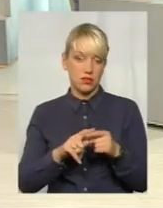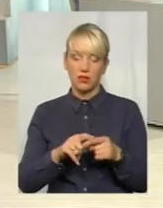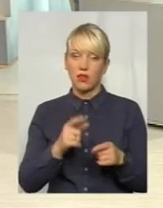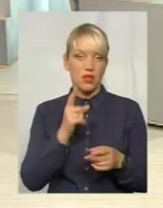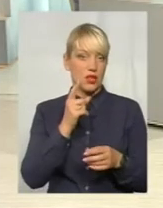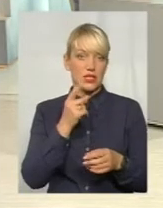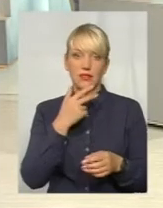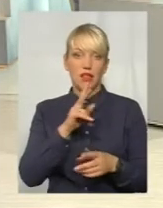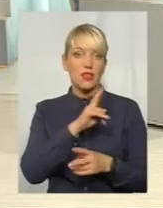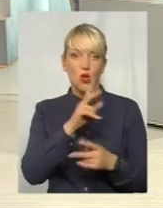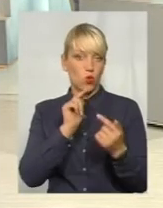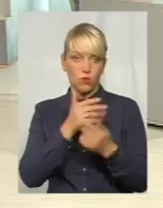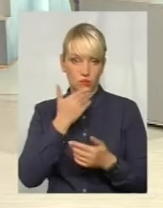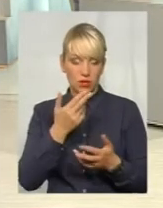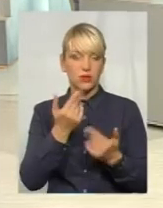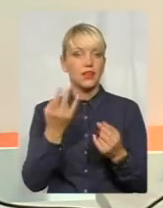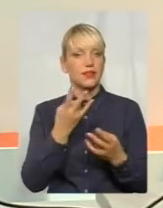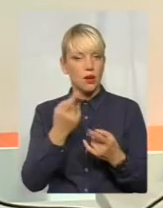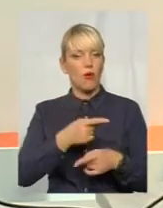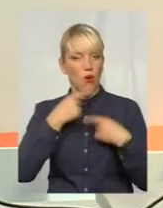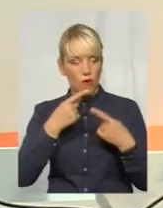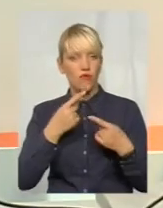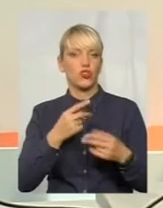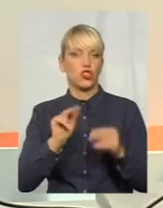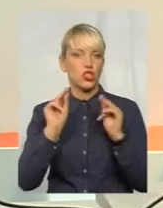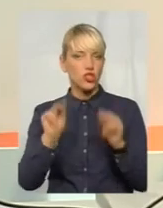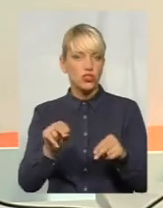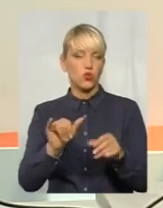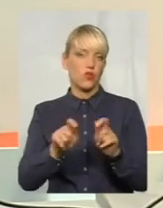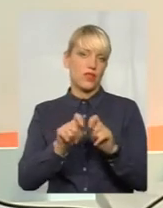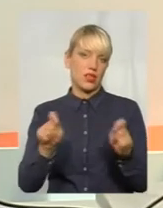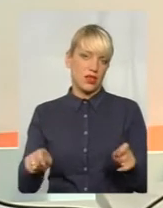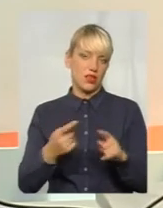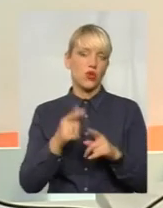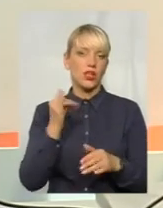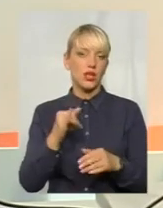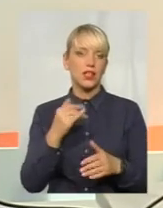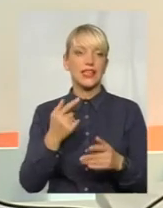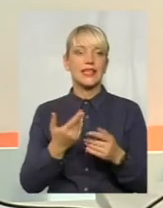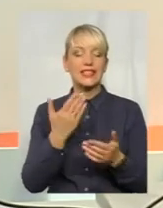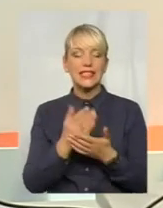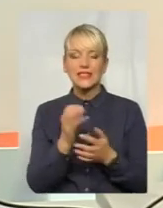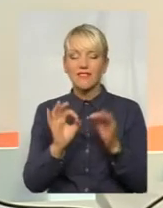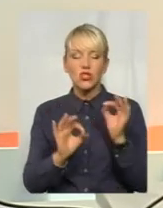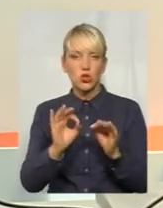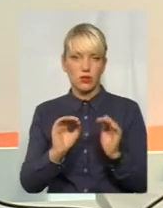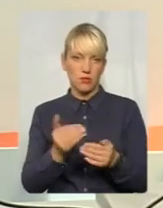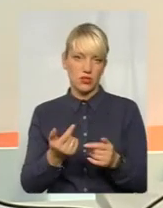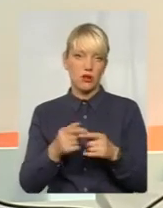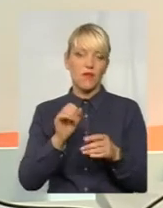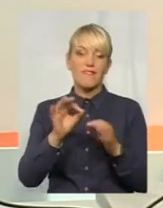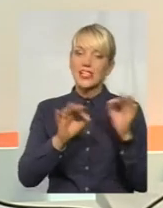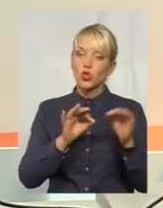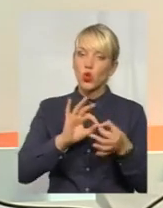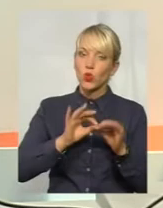мені здається, говорити дуже чітко і відкрито. Інша справа, що відсоток таких ускладнень, і ці ускладнення можуть бути різні, вони можуть бути пов